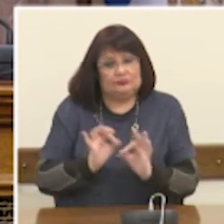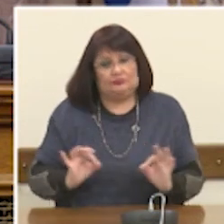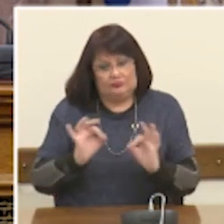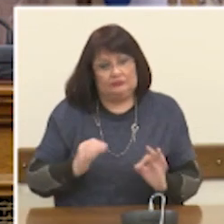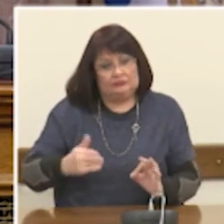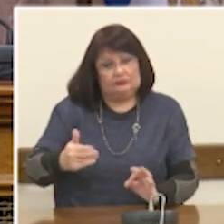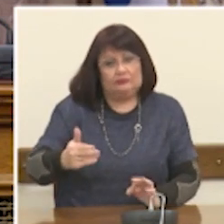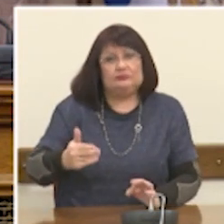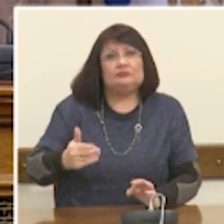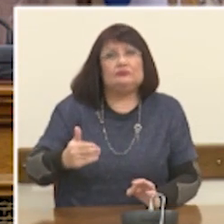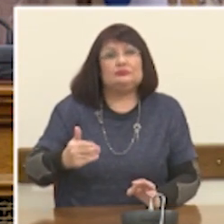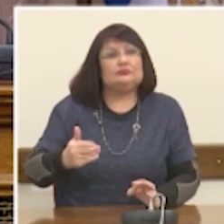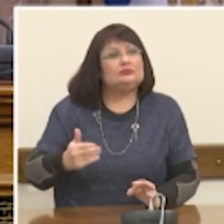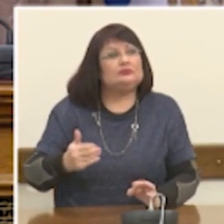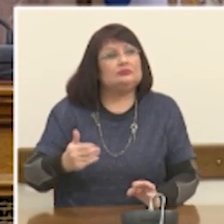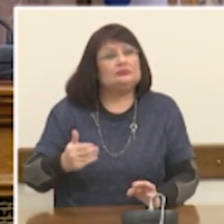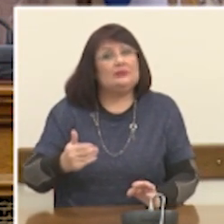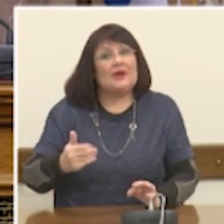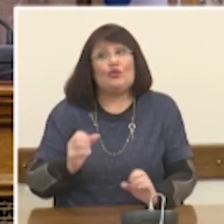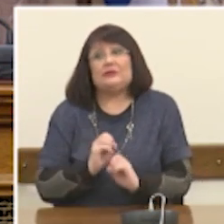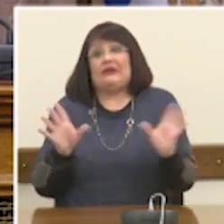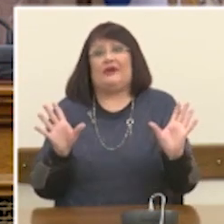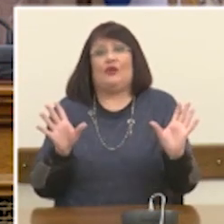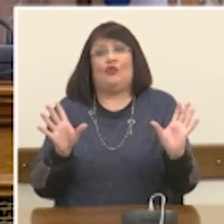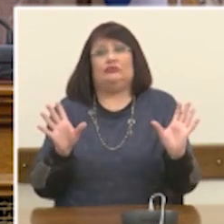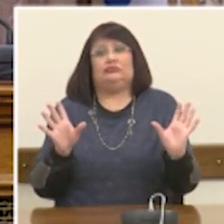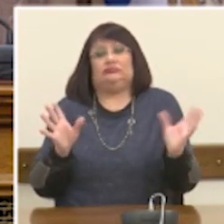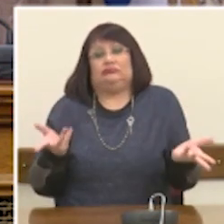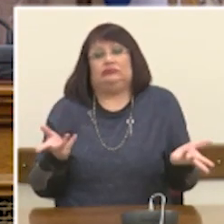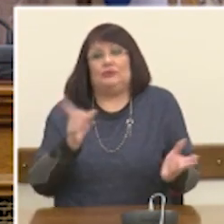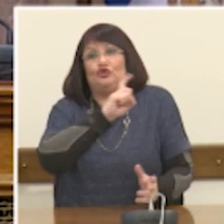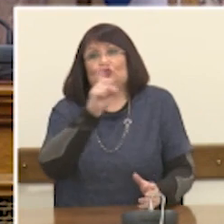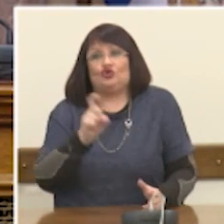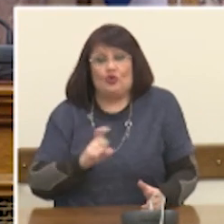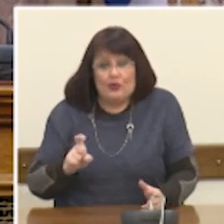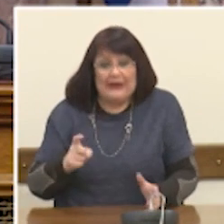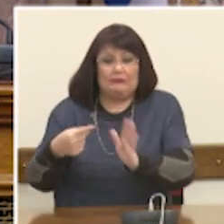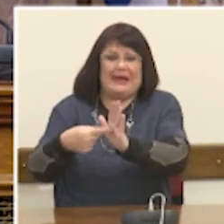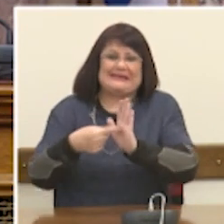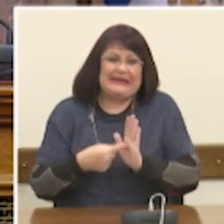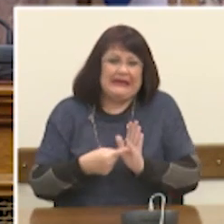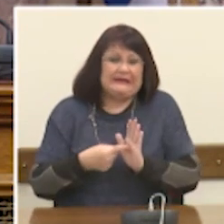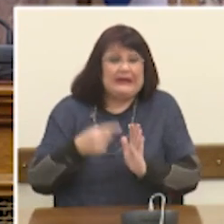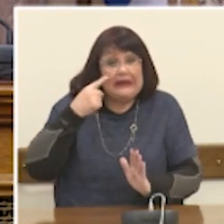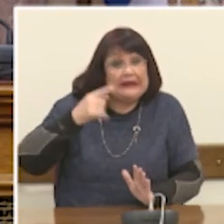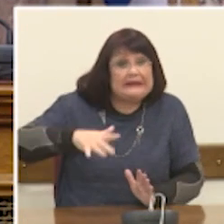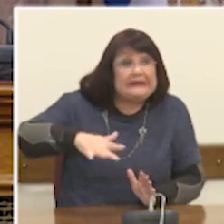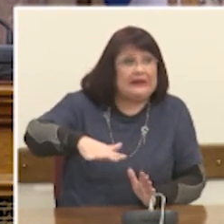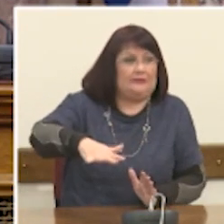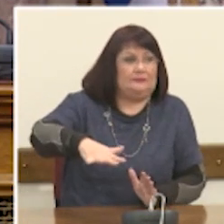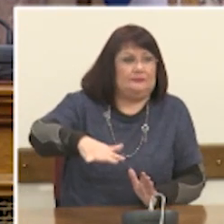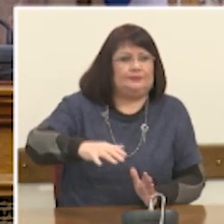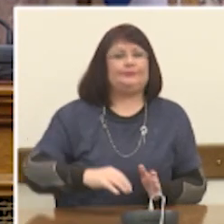και για το απίθανο, το οποίο ίδια η ζωή μας λέει ότι τελικά μάλλον θα είναι πιο πιθανό από όσο νομίζουμε.